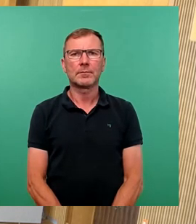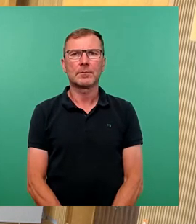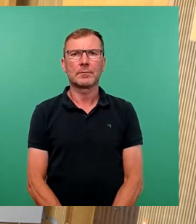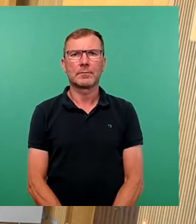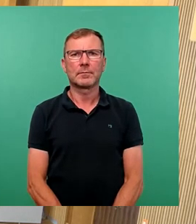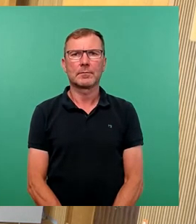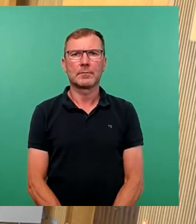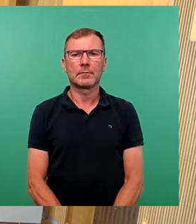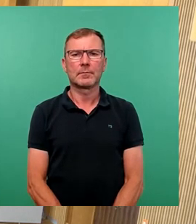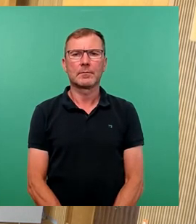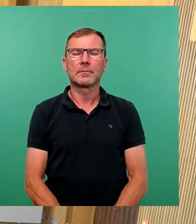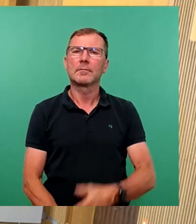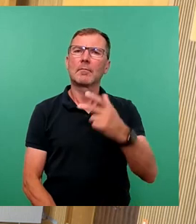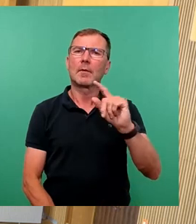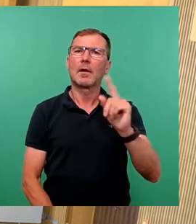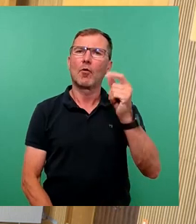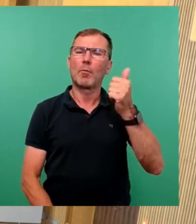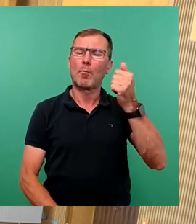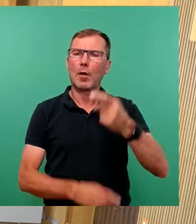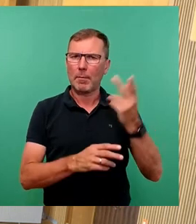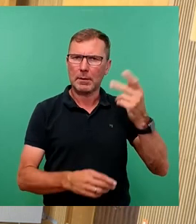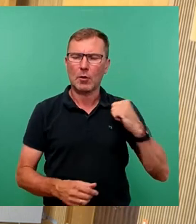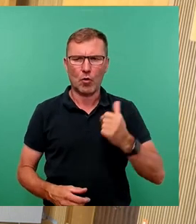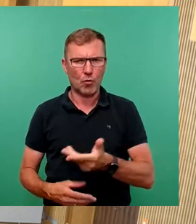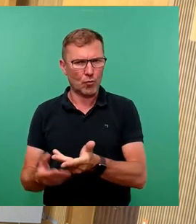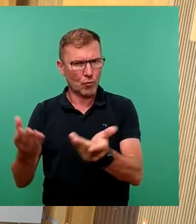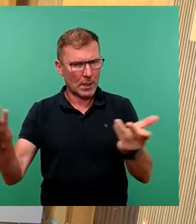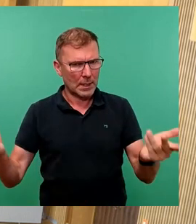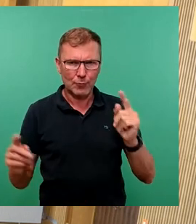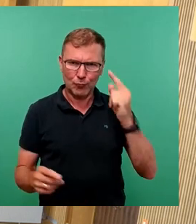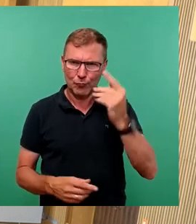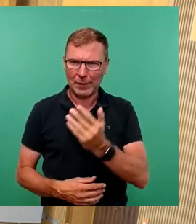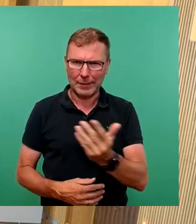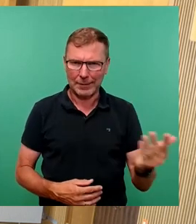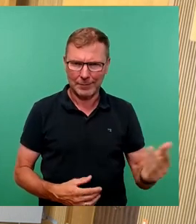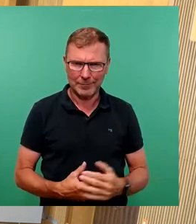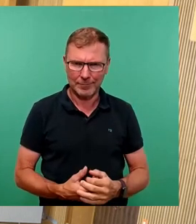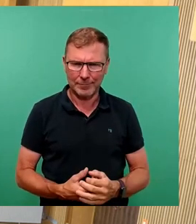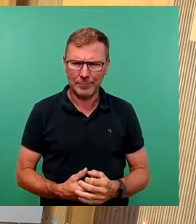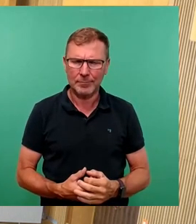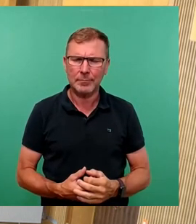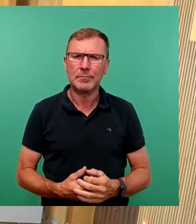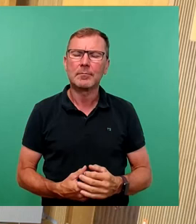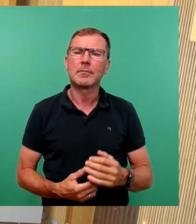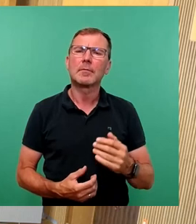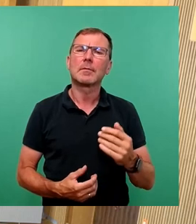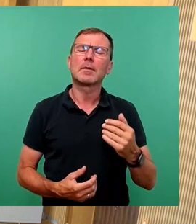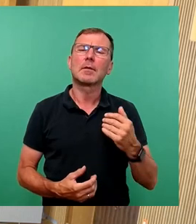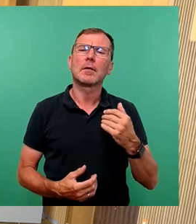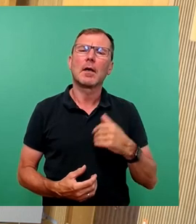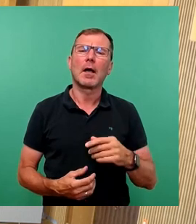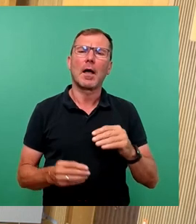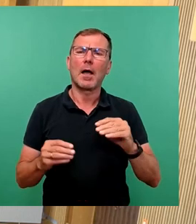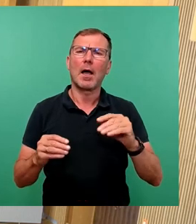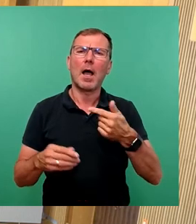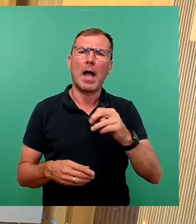Herr Bürgermeister, werte Kolleginnen und Kollegen Stadträte, geschätzter Kollege Hans, wenn Sie die Linken und uns zu